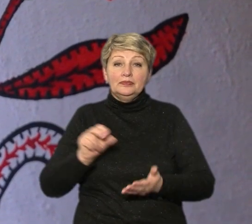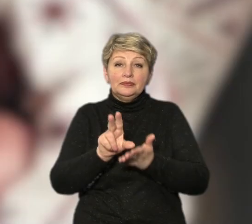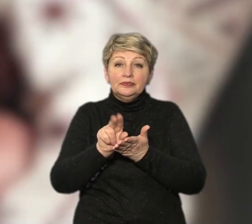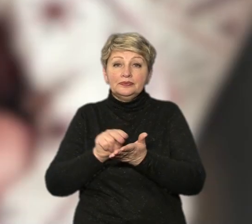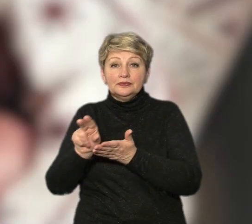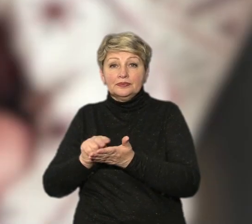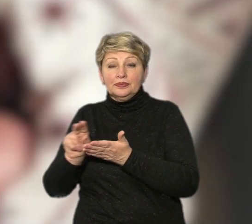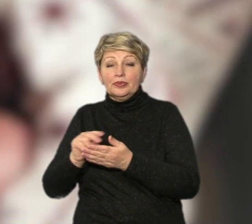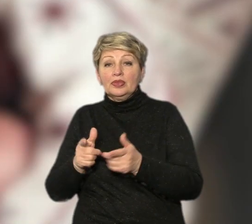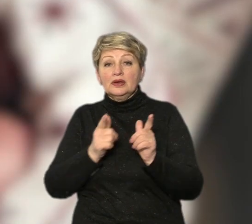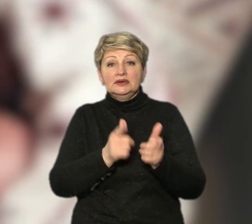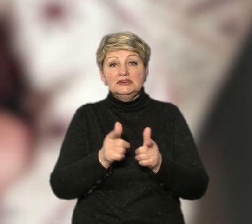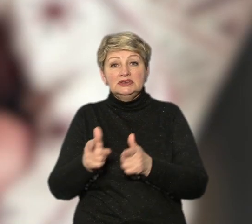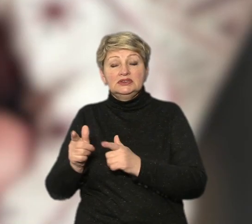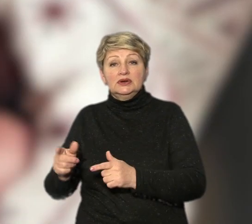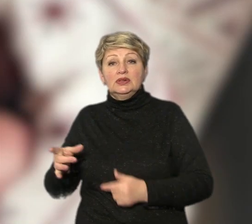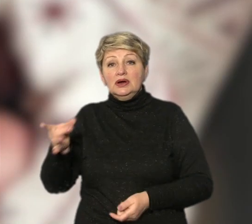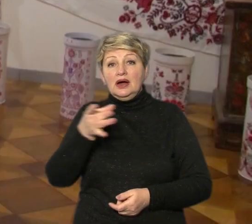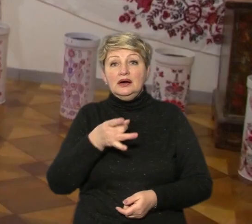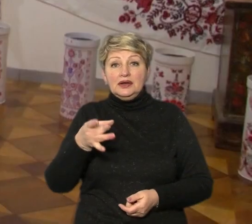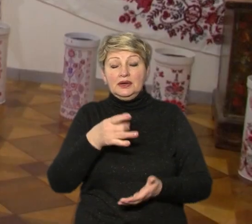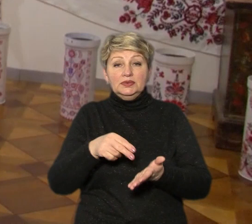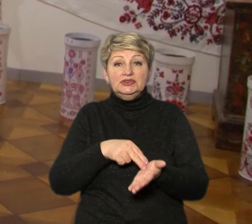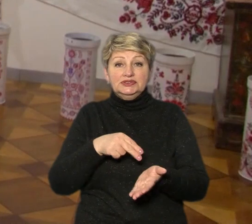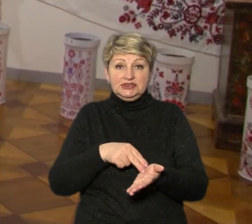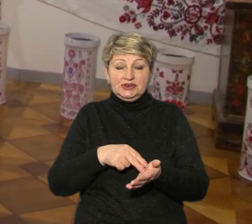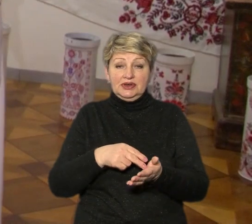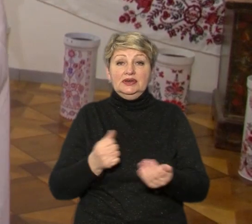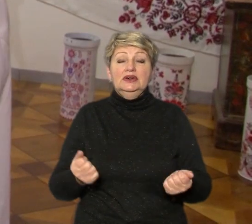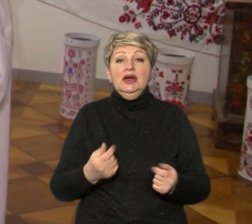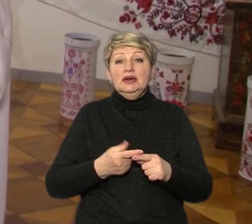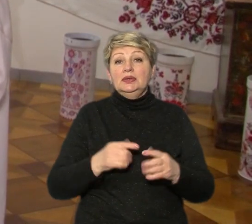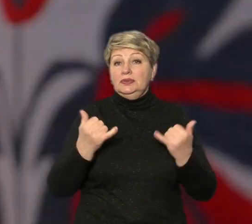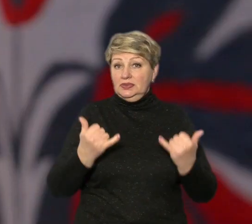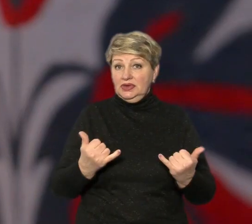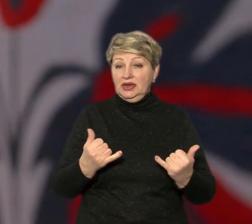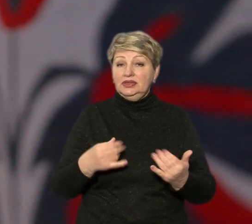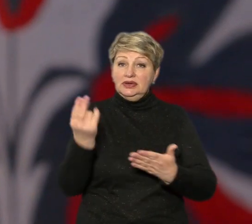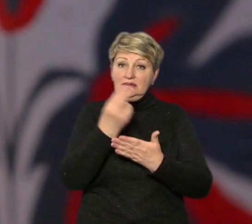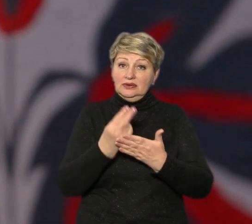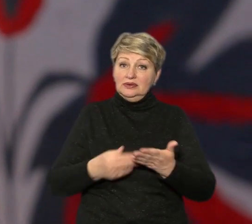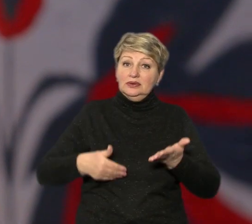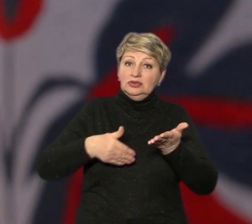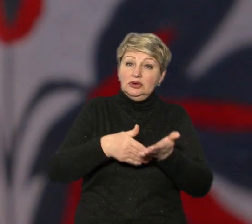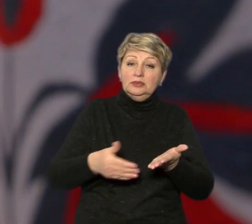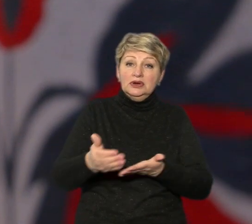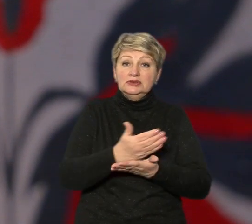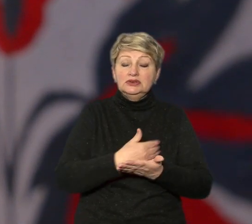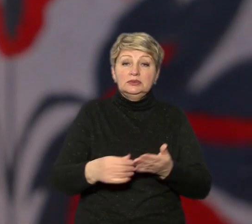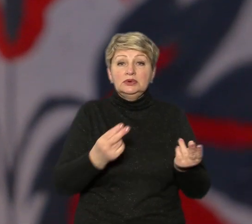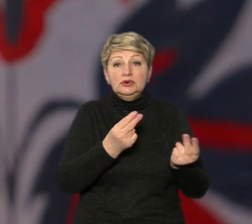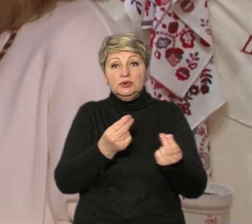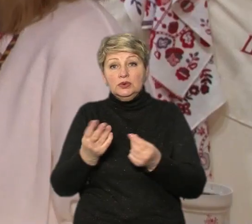районів Черкащини етнографістка Валентина Хілобок, зазначає пані Вікторія. Нині, каже, візерунки допомагають збирати кошти на